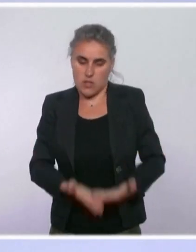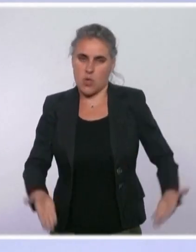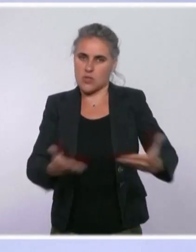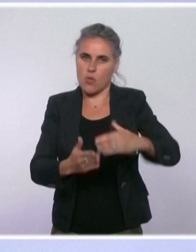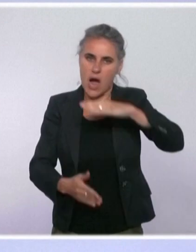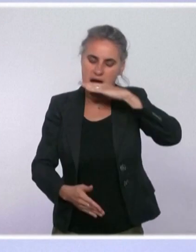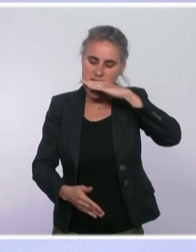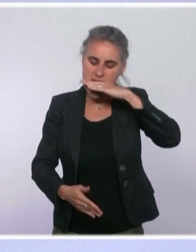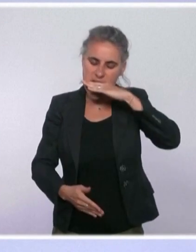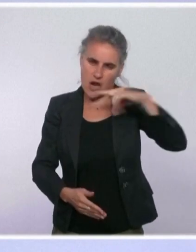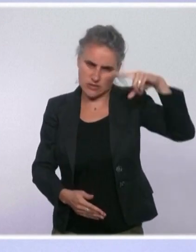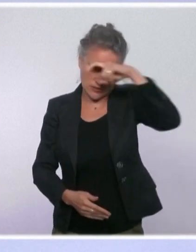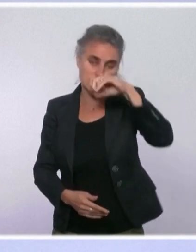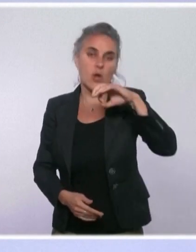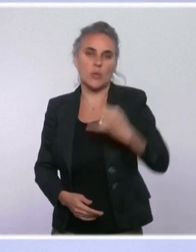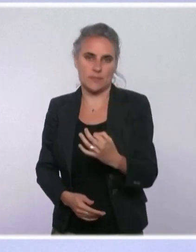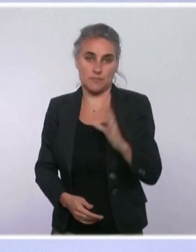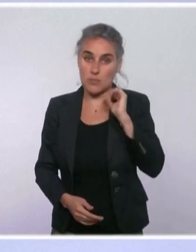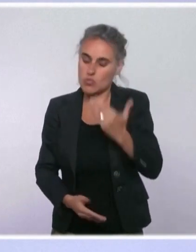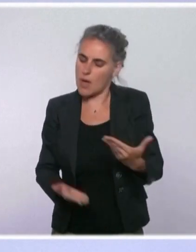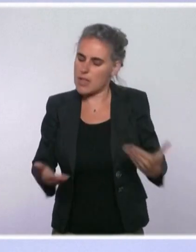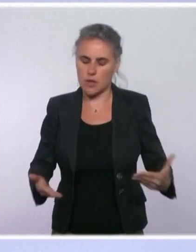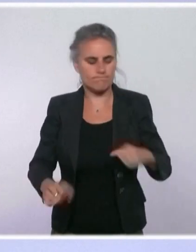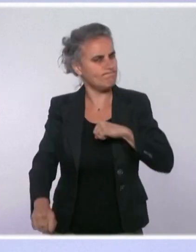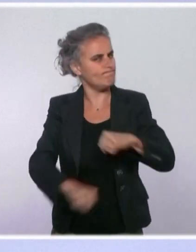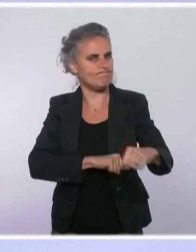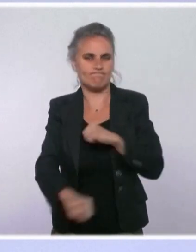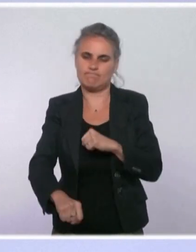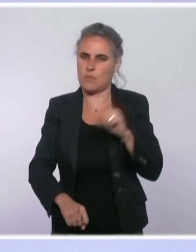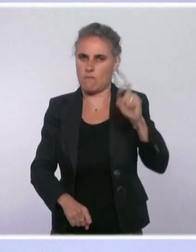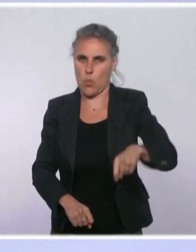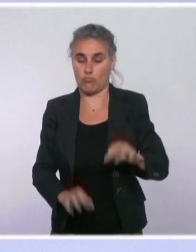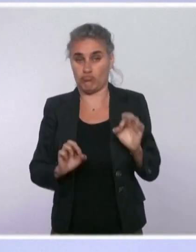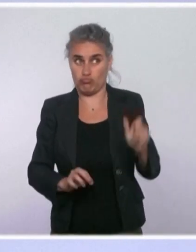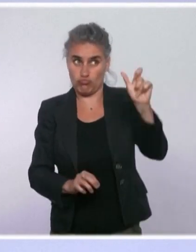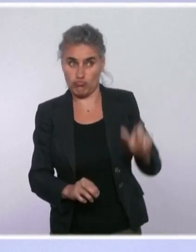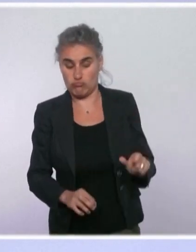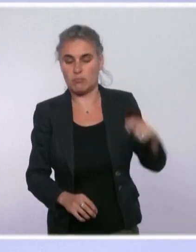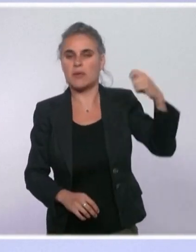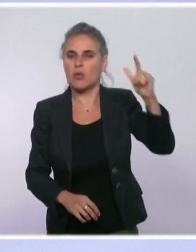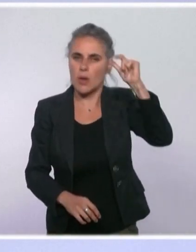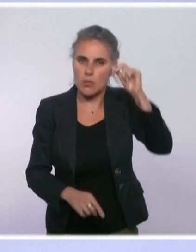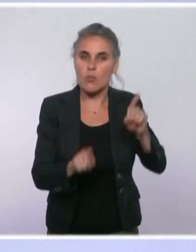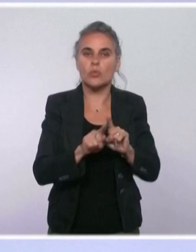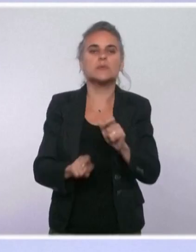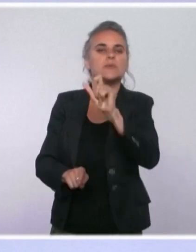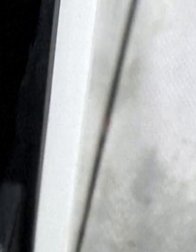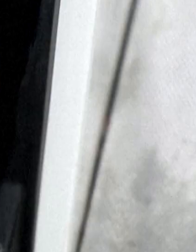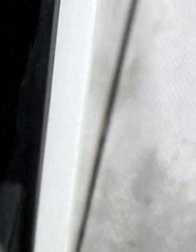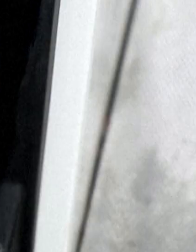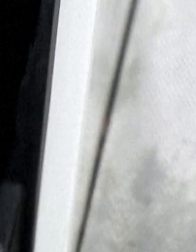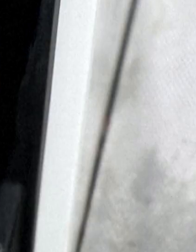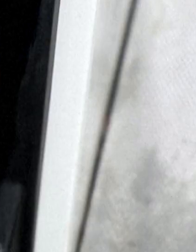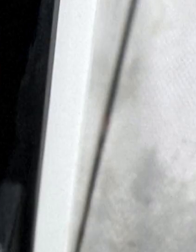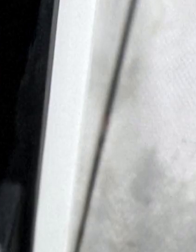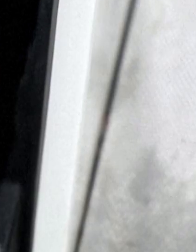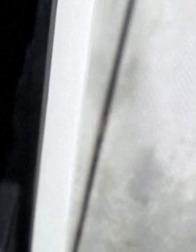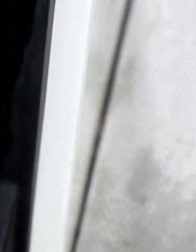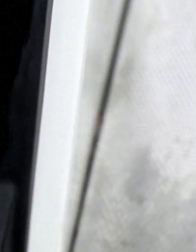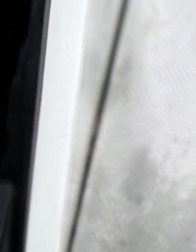Et c'est cela qui justifie les mesures que le président de République et la Première ministre nous ont demandé de prendre. App